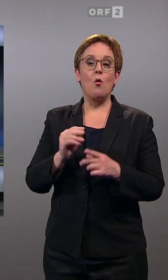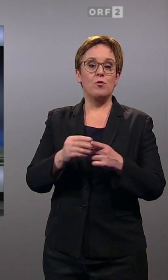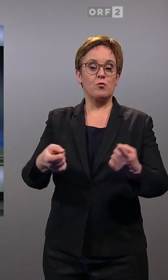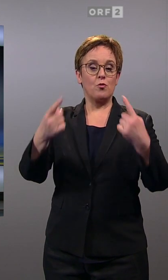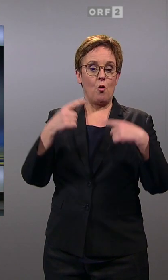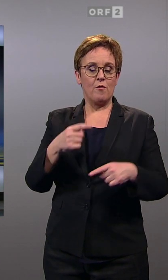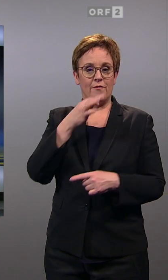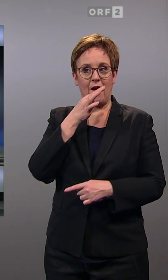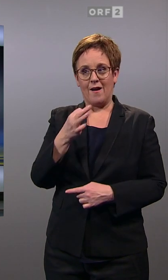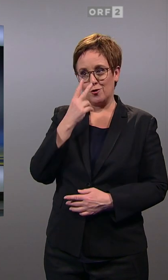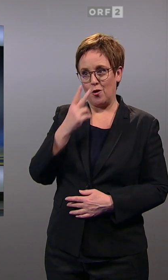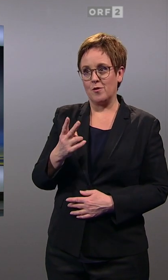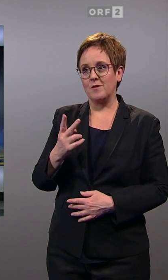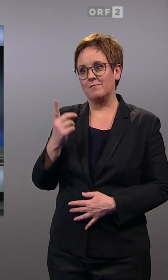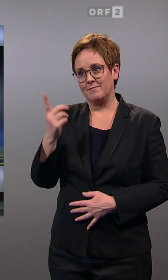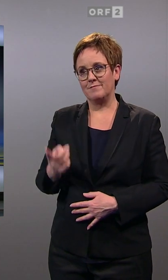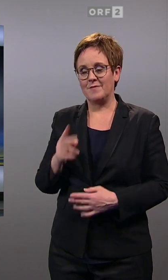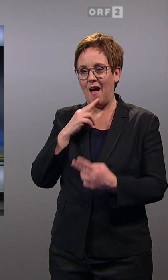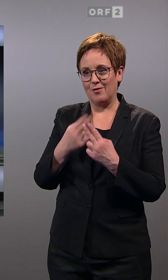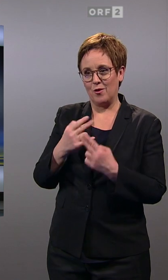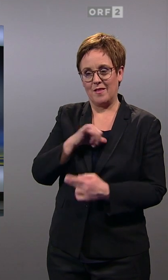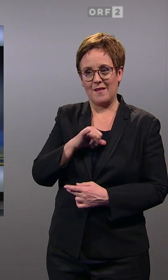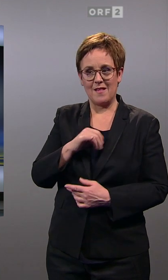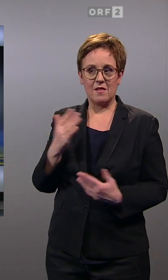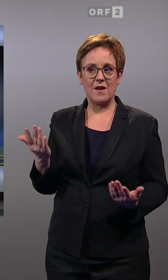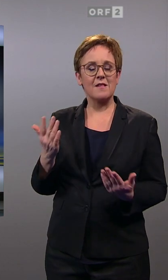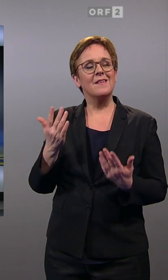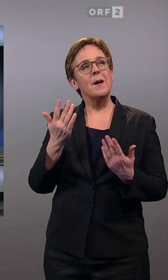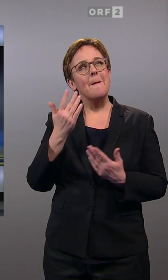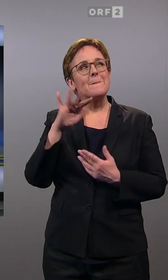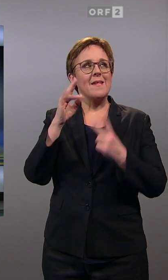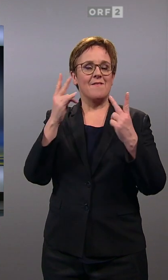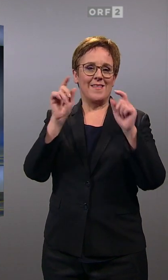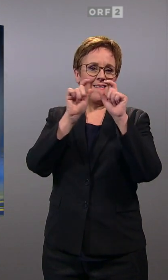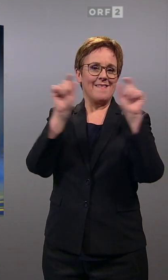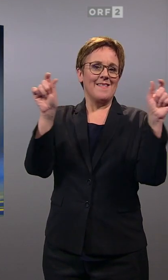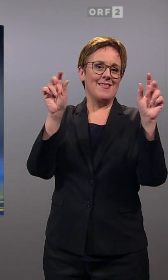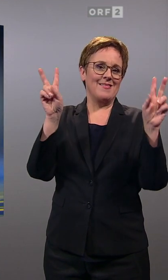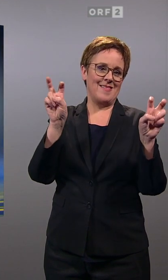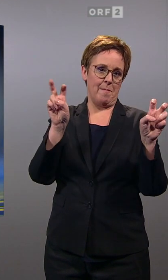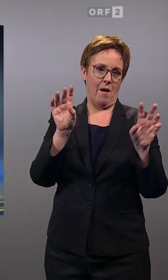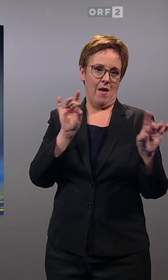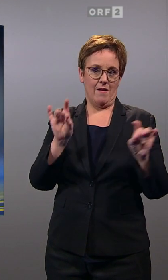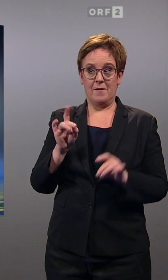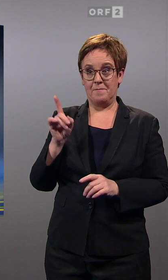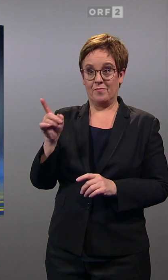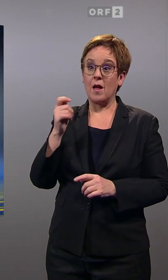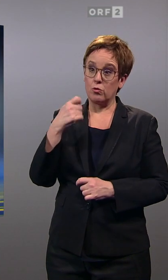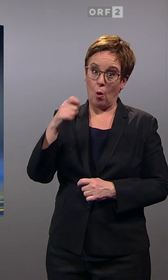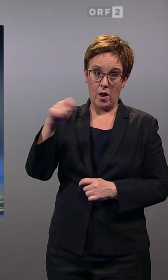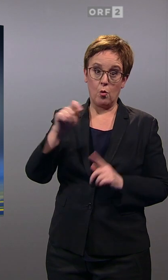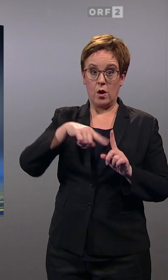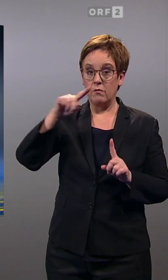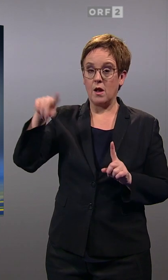Frage wollen wir uns noch anschauen, respektive die Antworten darauf, was denn die wichtigsten Themen waren. Interessant, die Teuerung und die